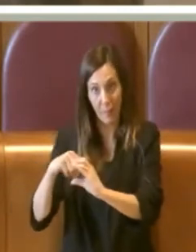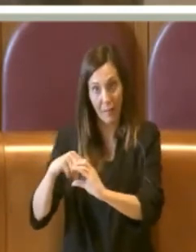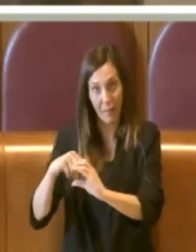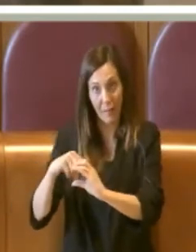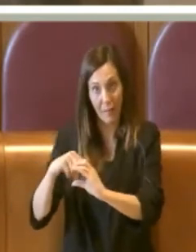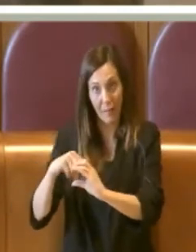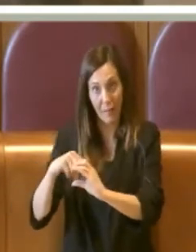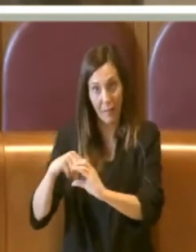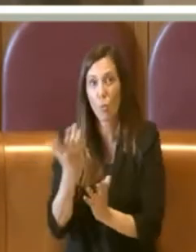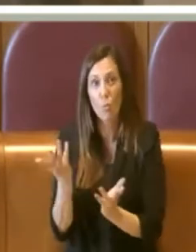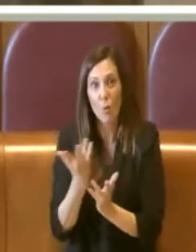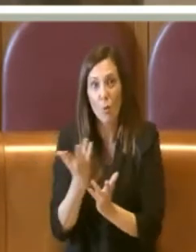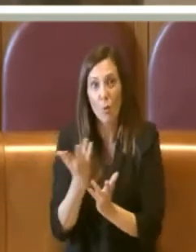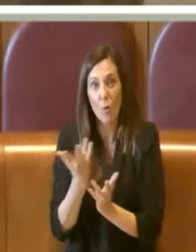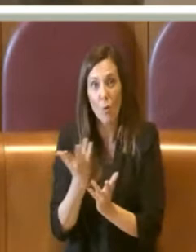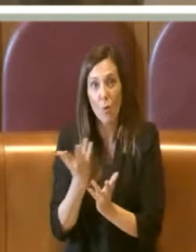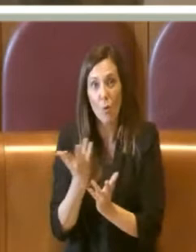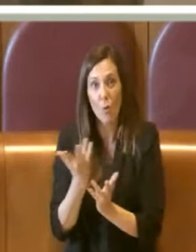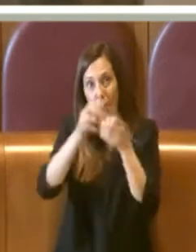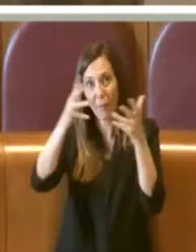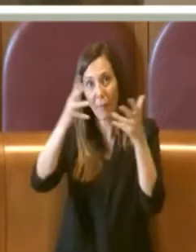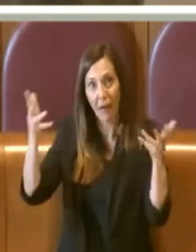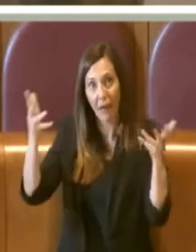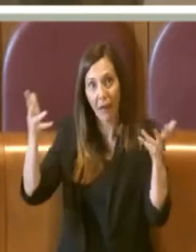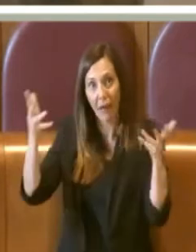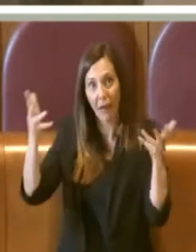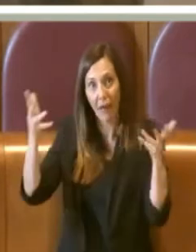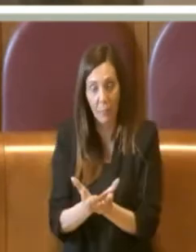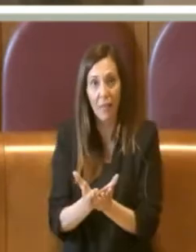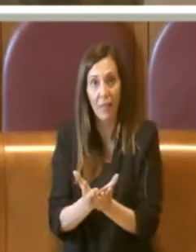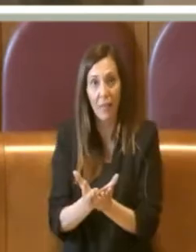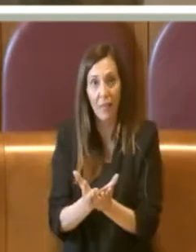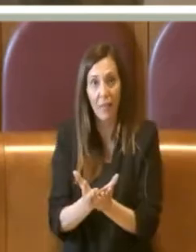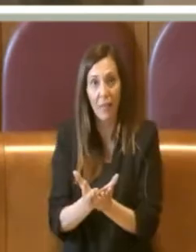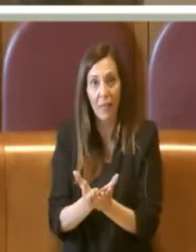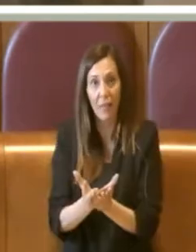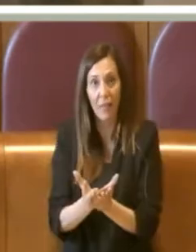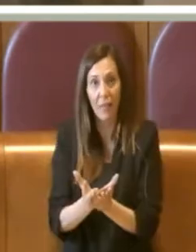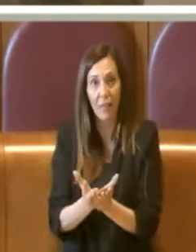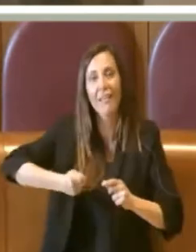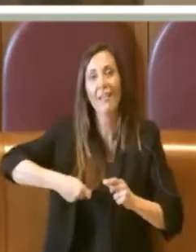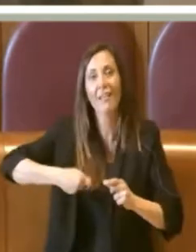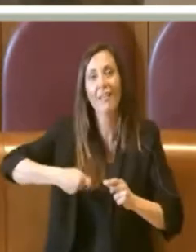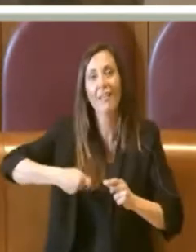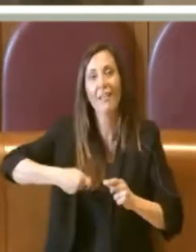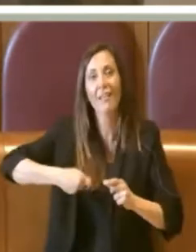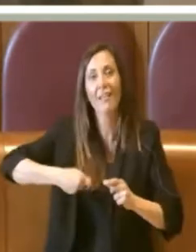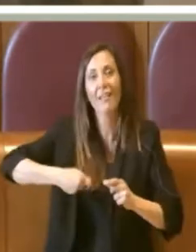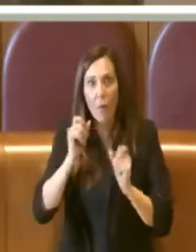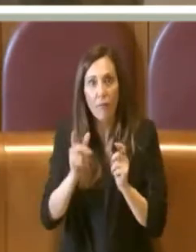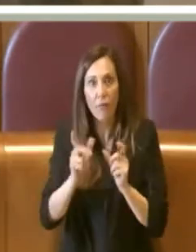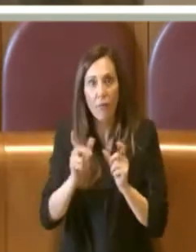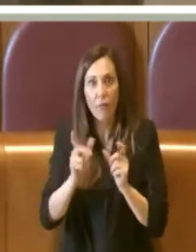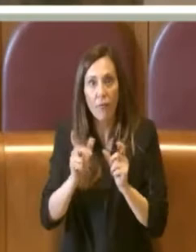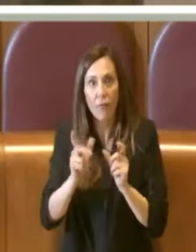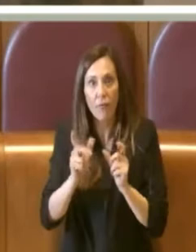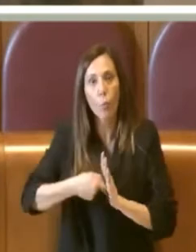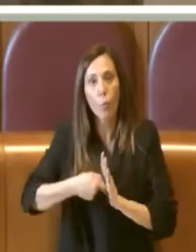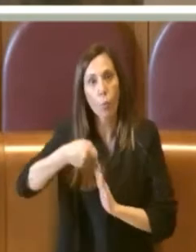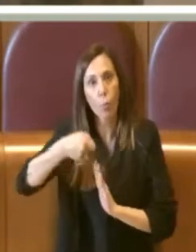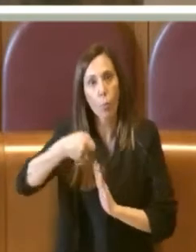dei ricavi da mercato, un aumento dei ricavi da bigliettazione e da mercato, un'intensificazione